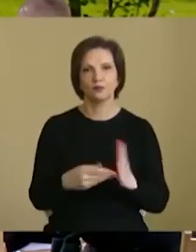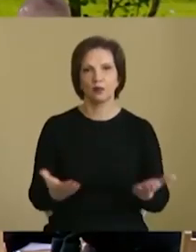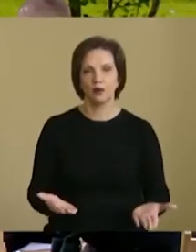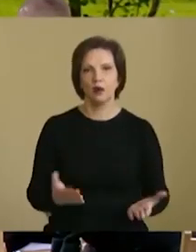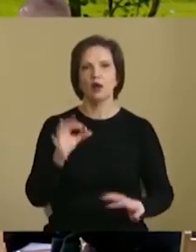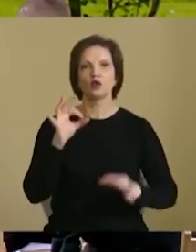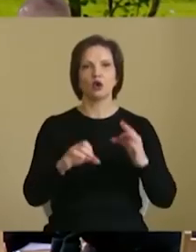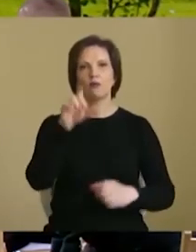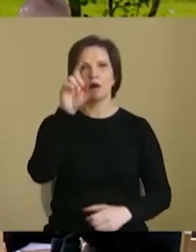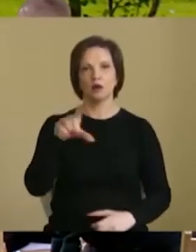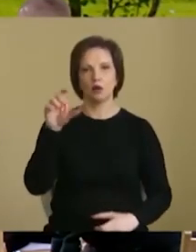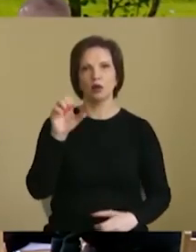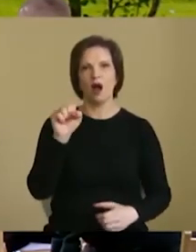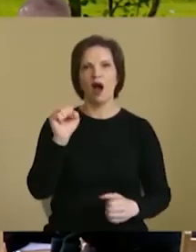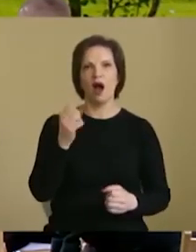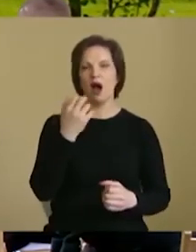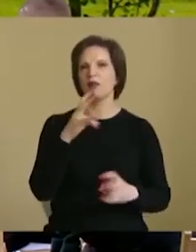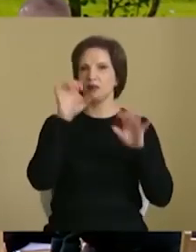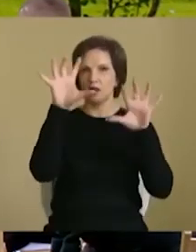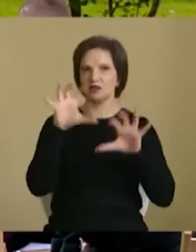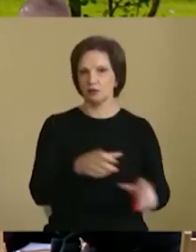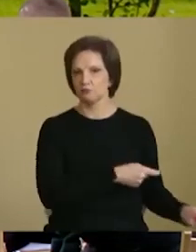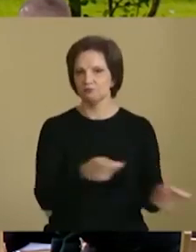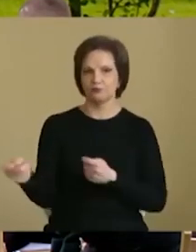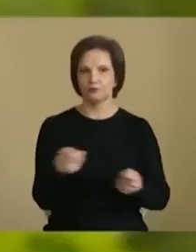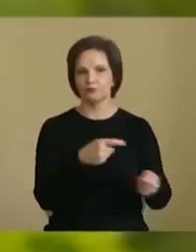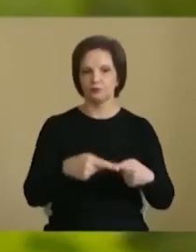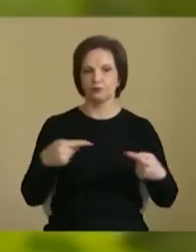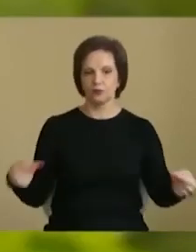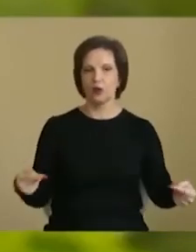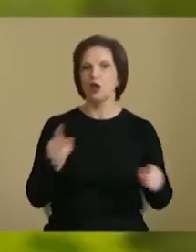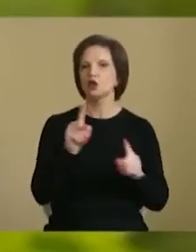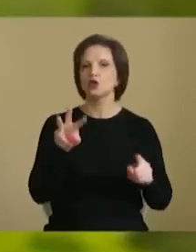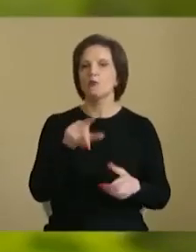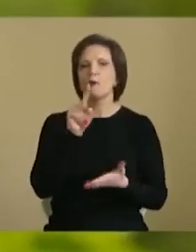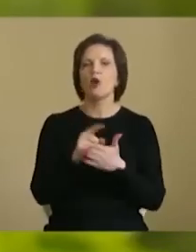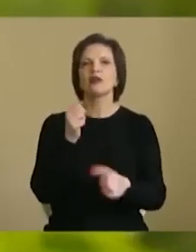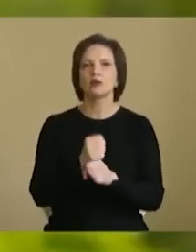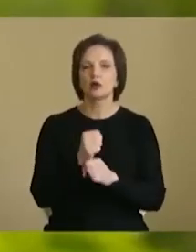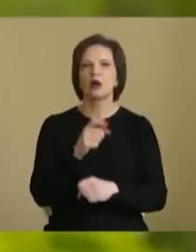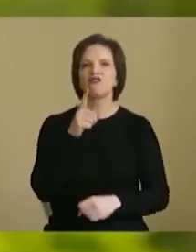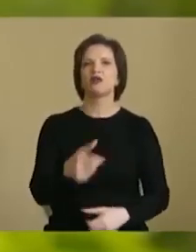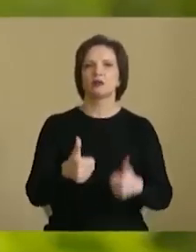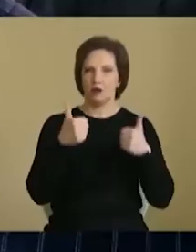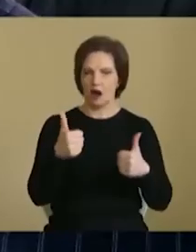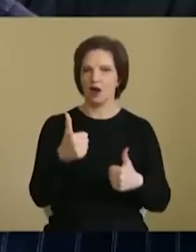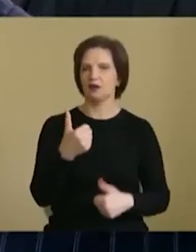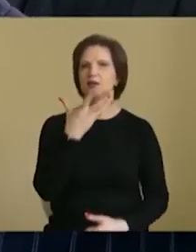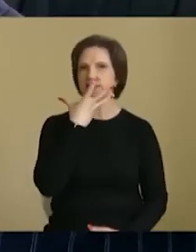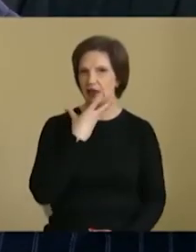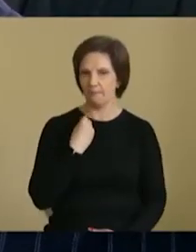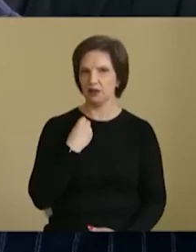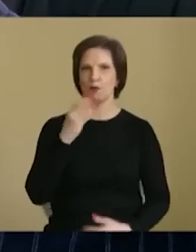людина, але їде контрабанда. Ну, дивіться, що ми повинні з вами зробити? Він гарний, симпатичний,